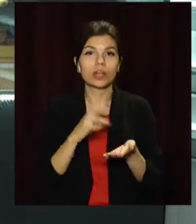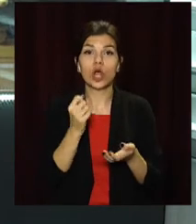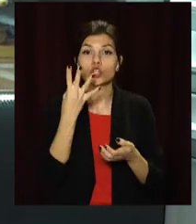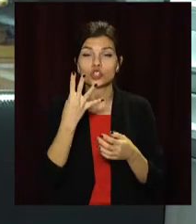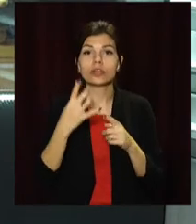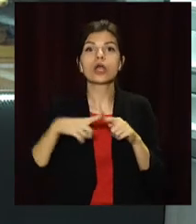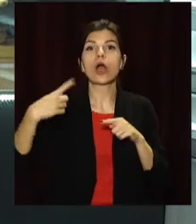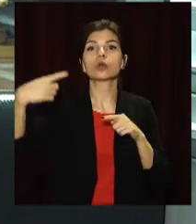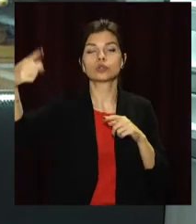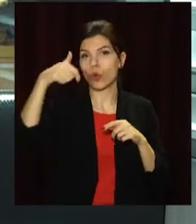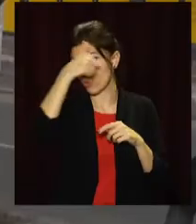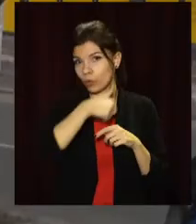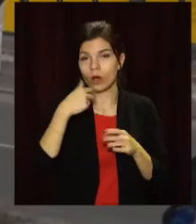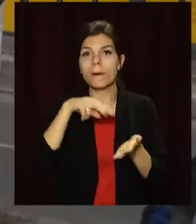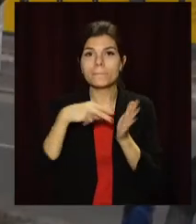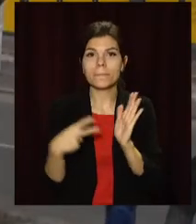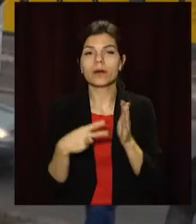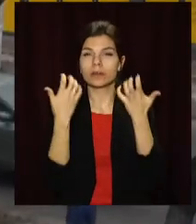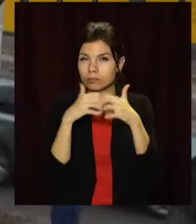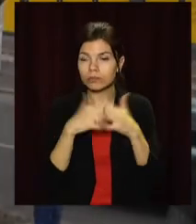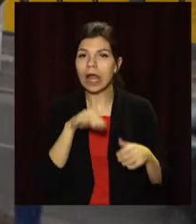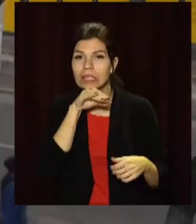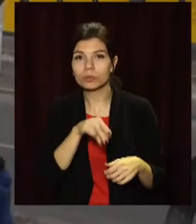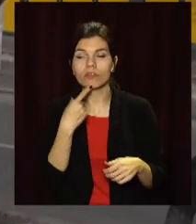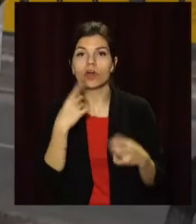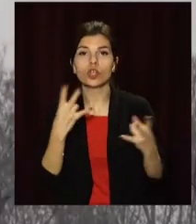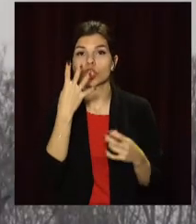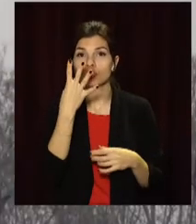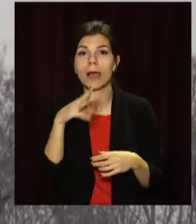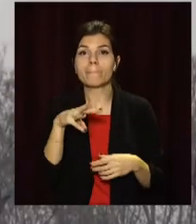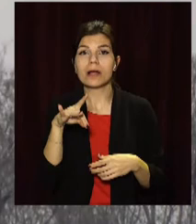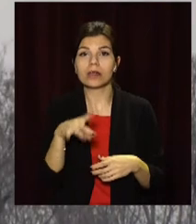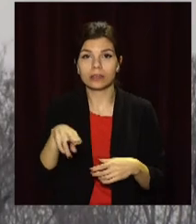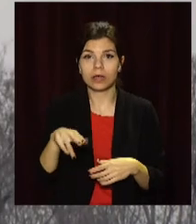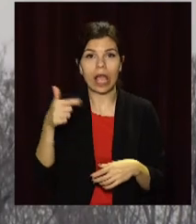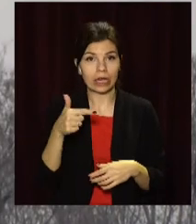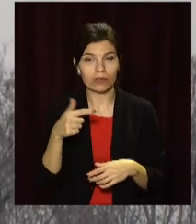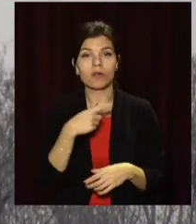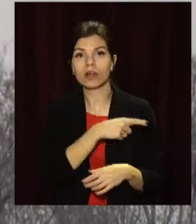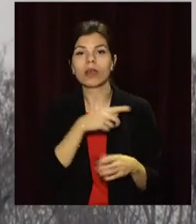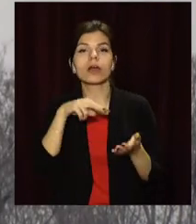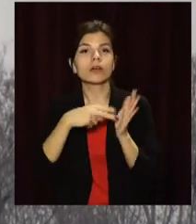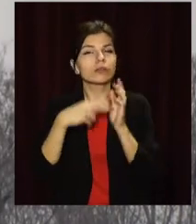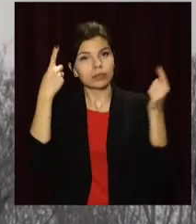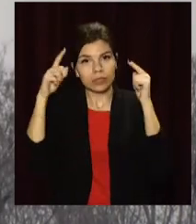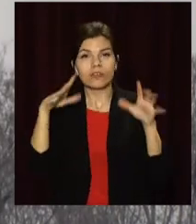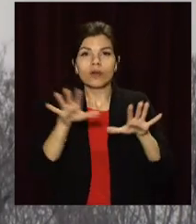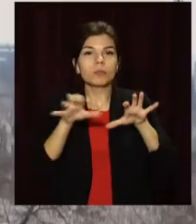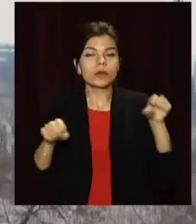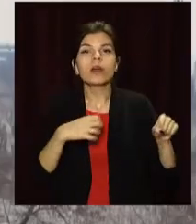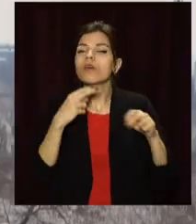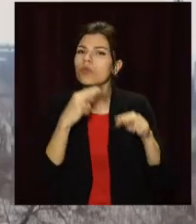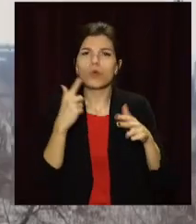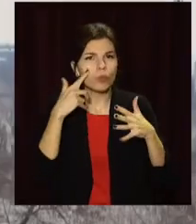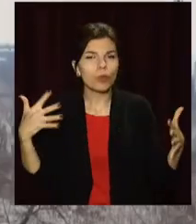наступних роки. На всі плани, за підрахунками експертів, треба понад 4 мільярди гривень. Проєкти охопили всі сфери. Найбільше уваги